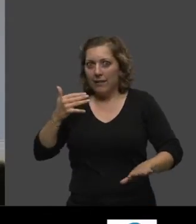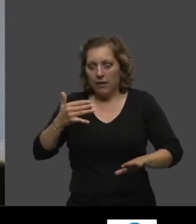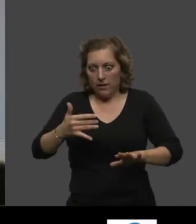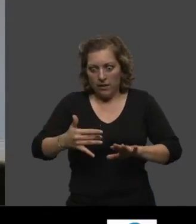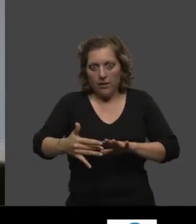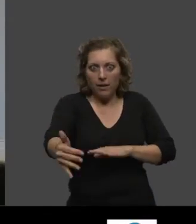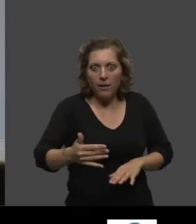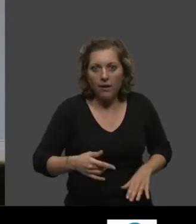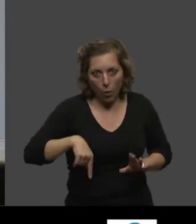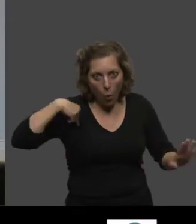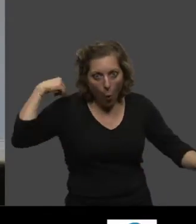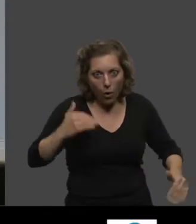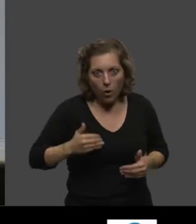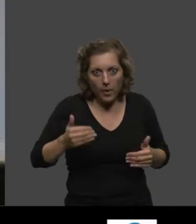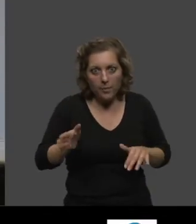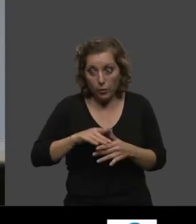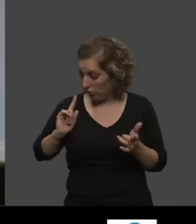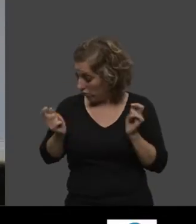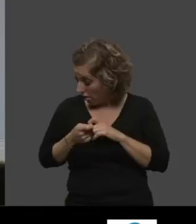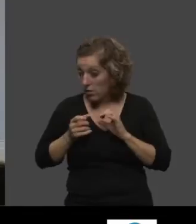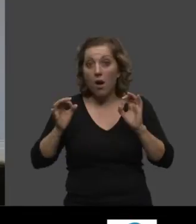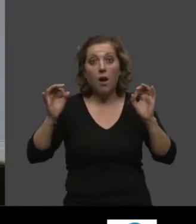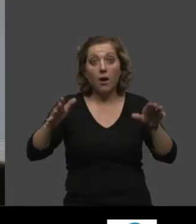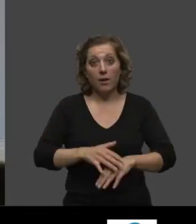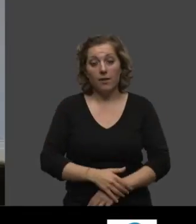c'est pas hier. Mais on n pas fait grand-chose depuis.